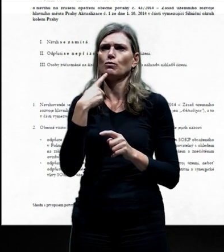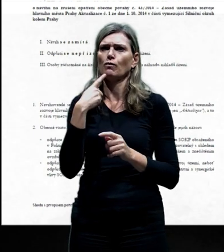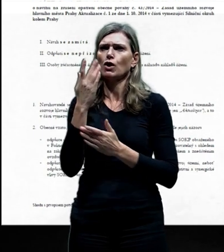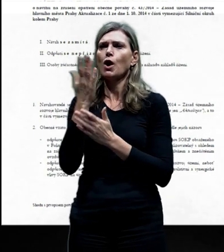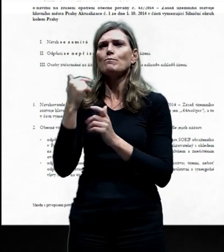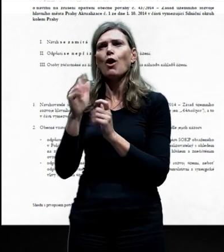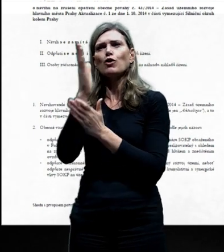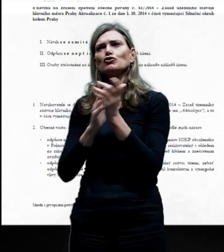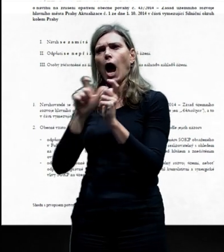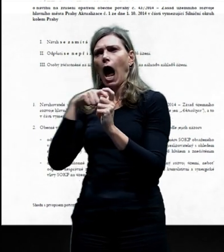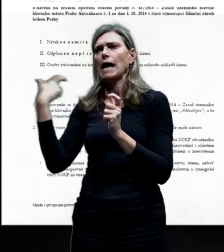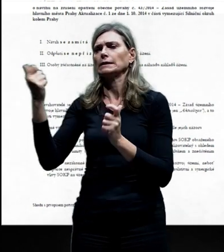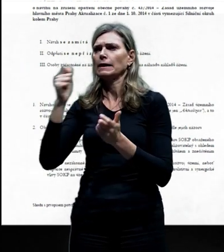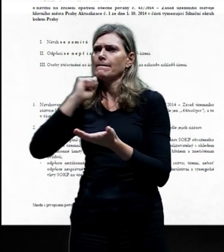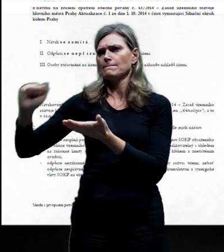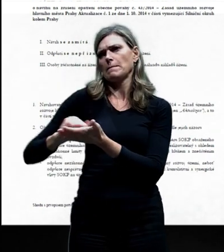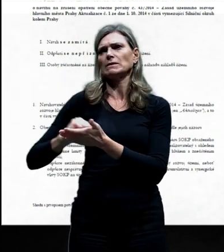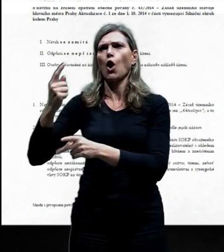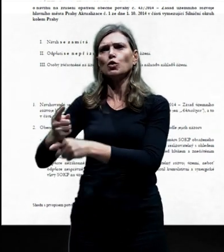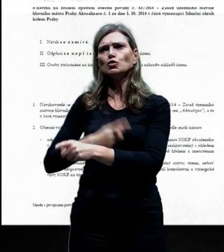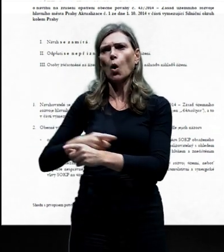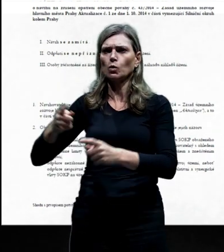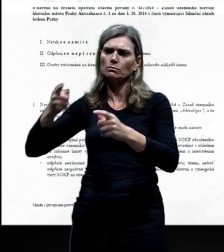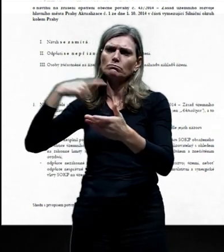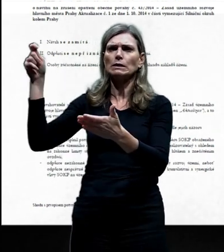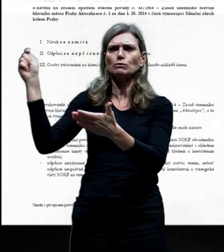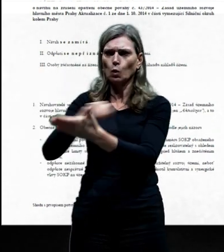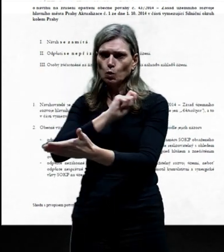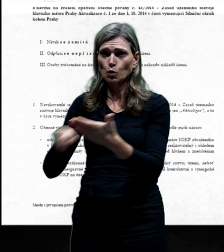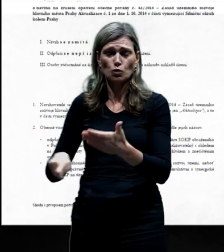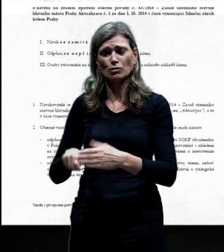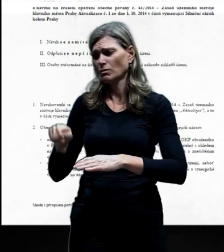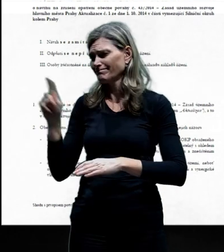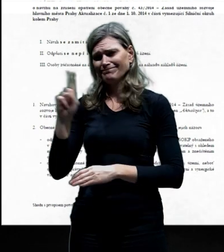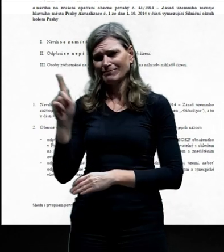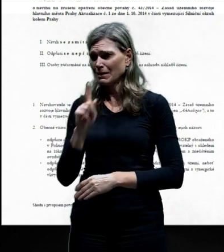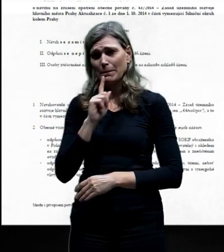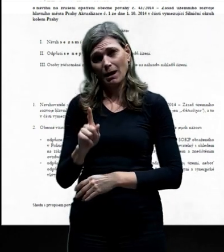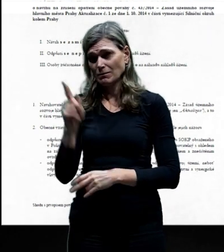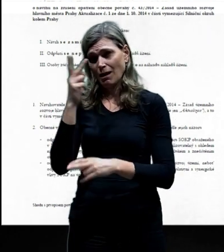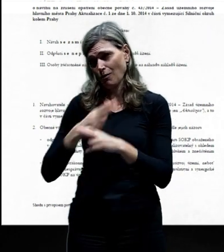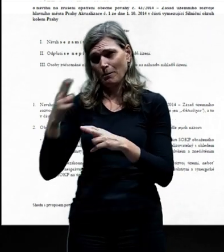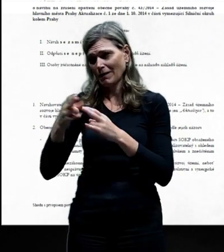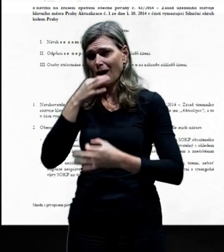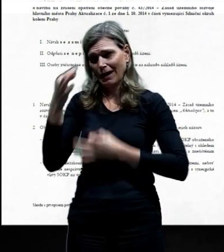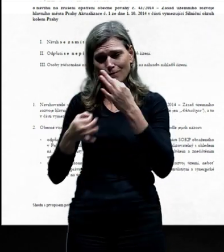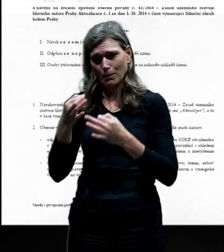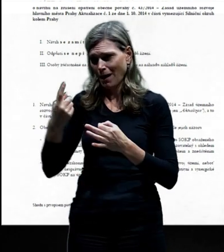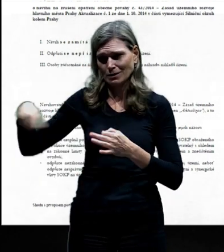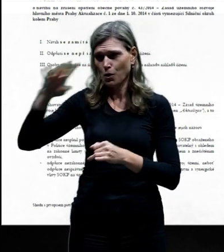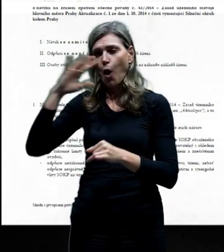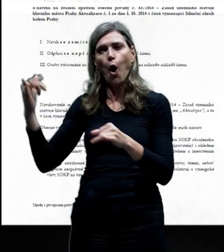okruhu byla vymazána soudem a podobně. Tady bych to chtěl vlastně upravit na pravou míru, že